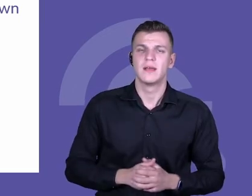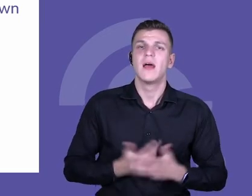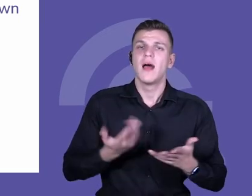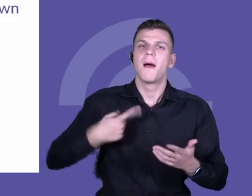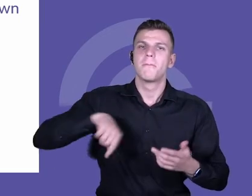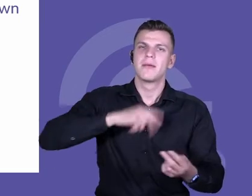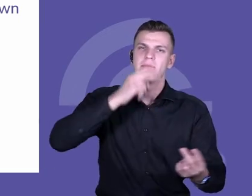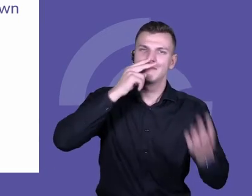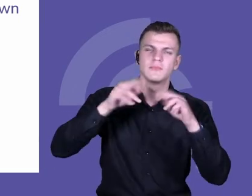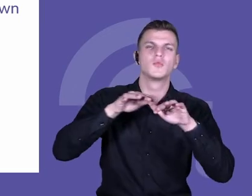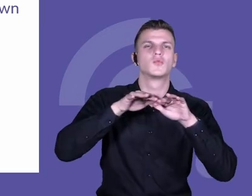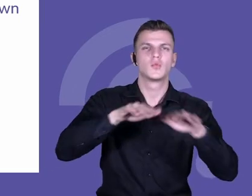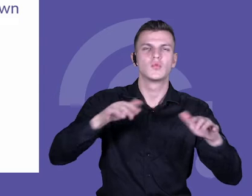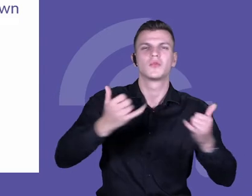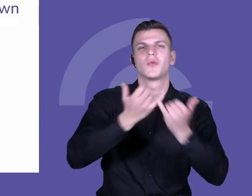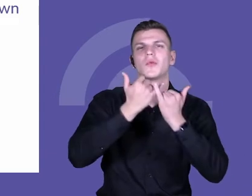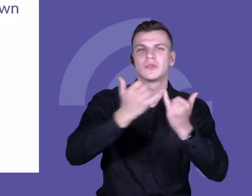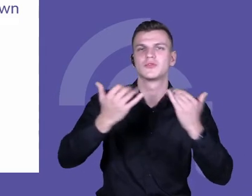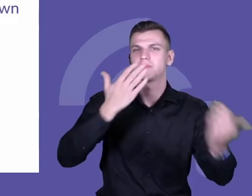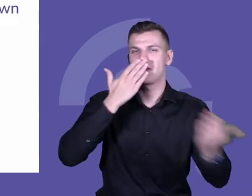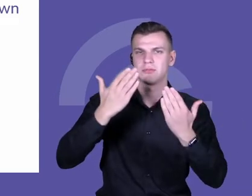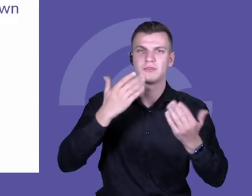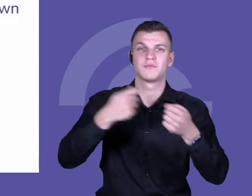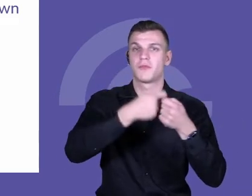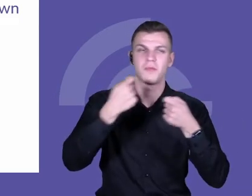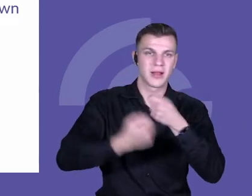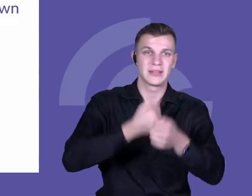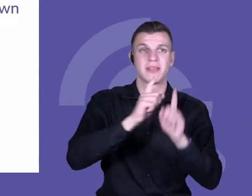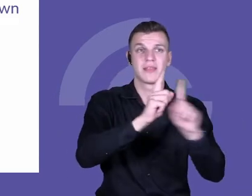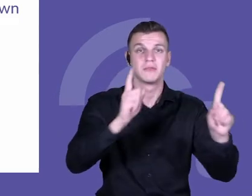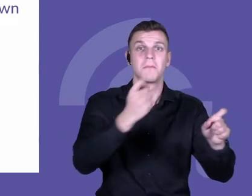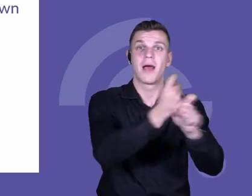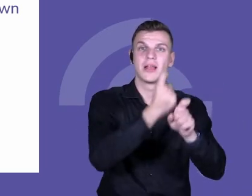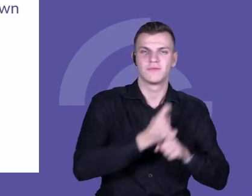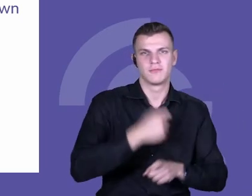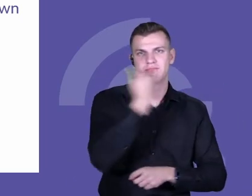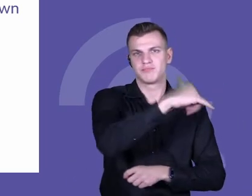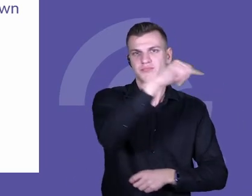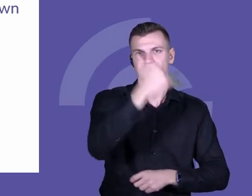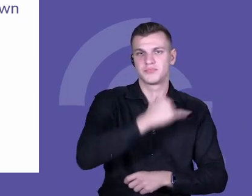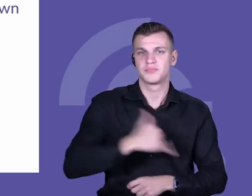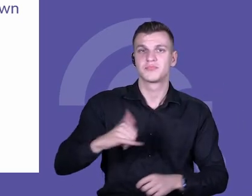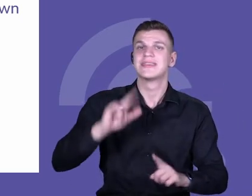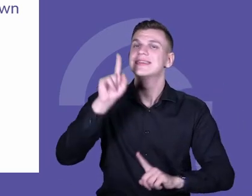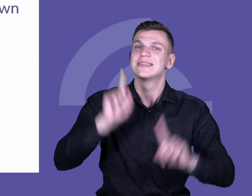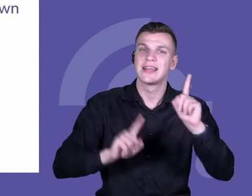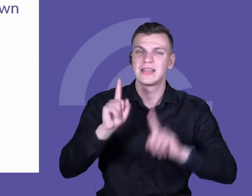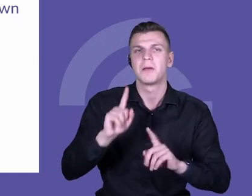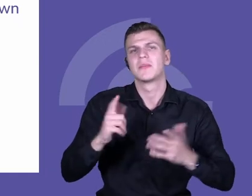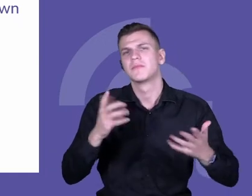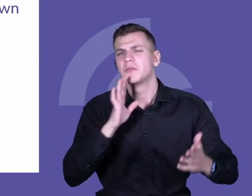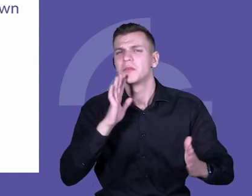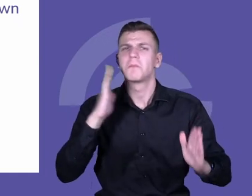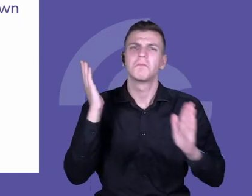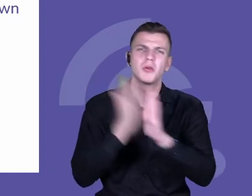różne formy tej współpracy w różnych krajach. Czasami jest to forma prostej,